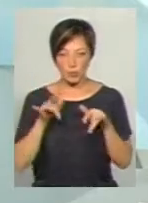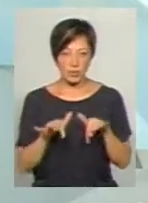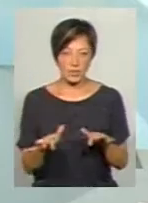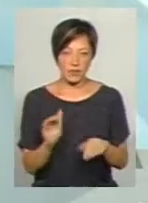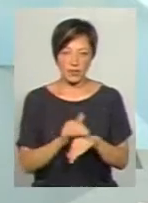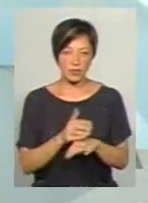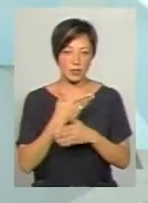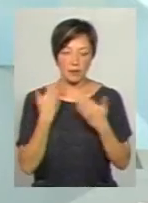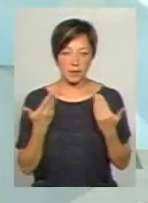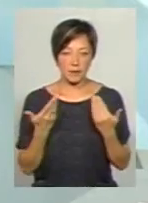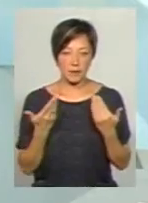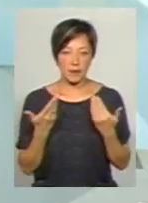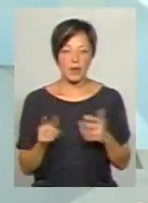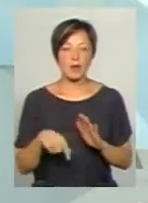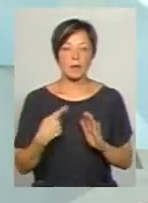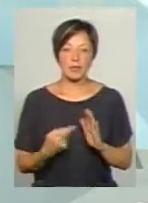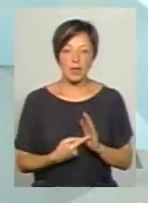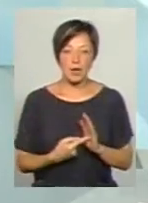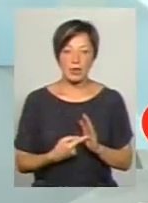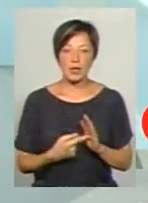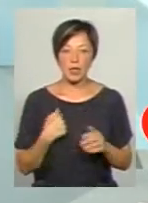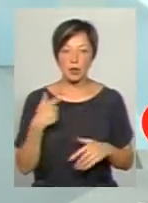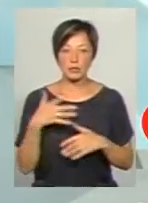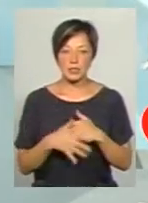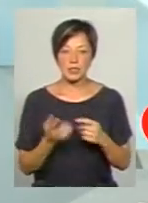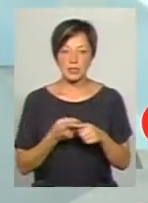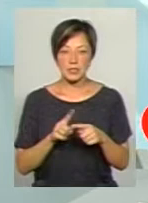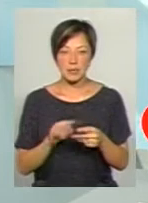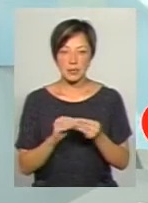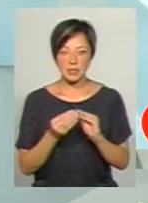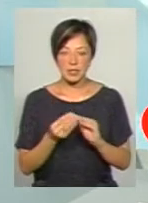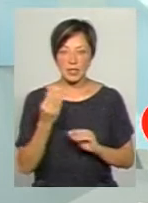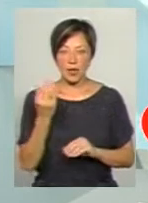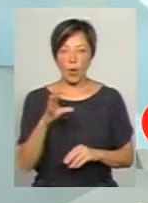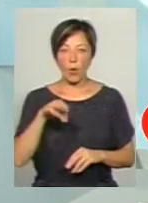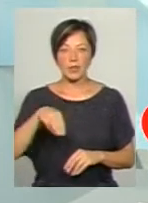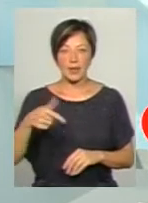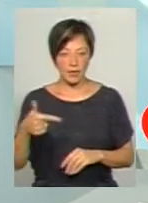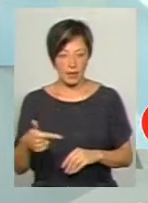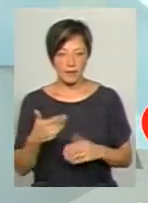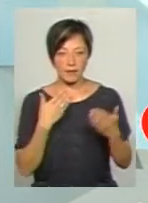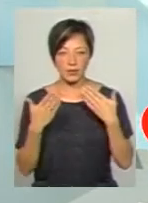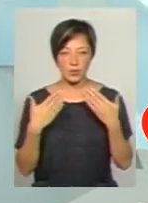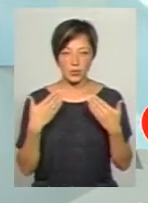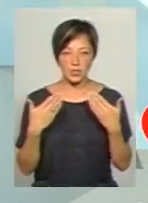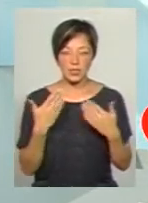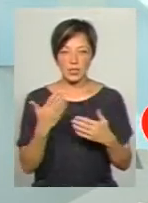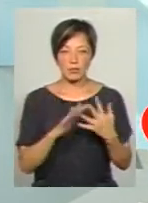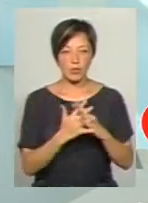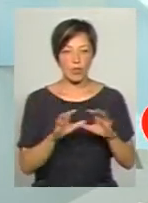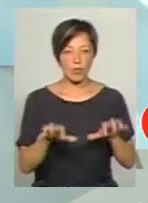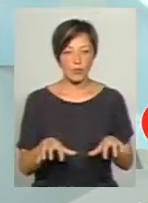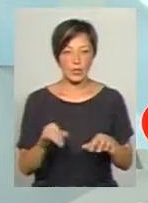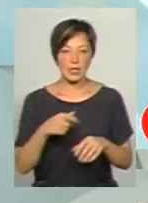фактично немає. Тобто питання із того, я розумію, що це проблеми тої Лісогринівецької громади і взаємовідносин їхнього сільського